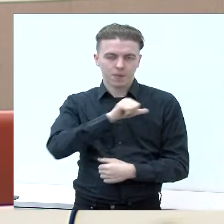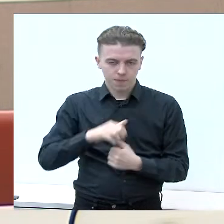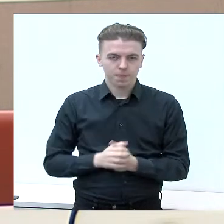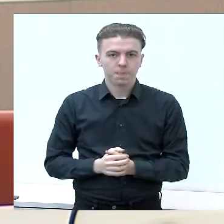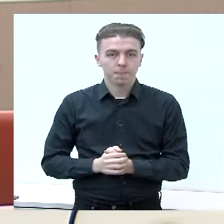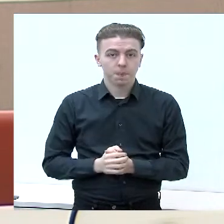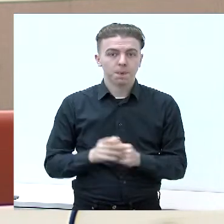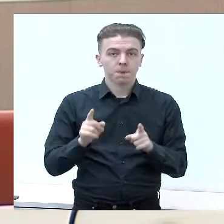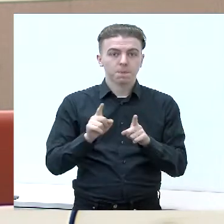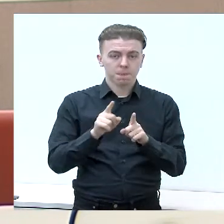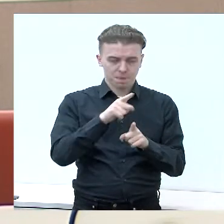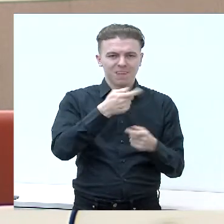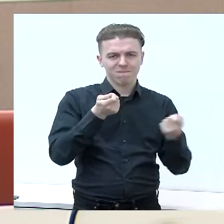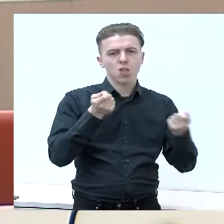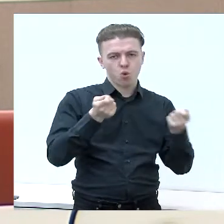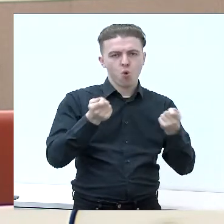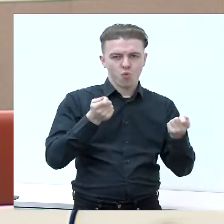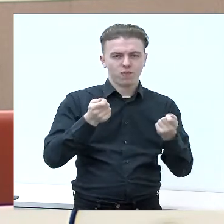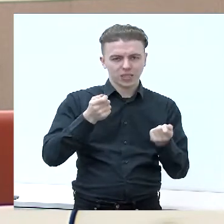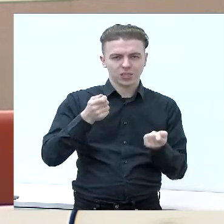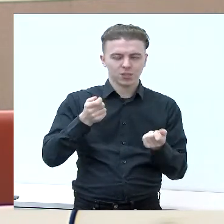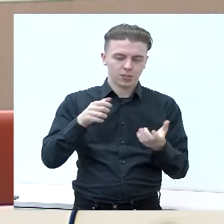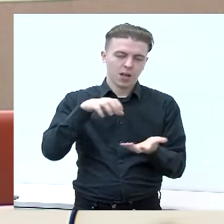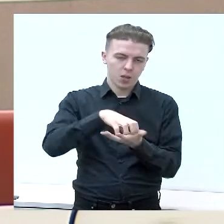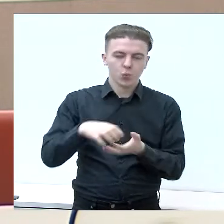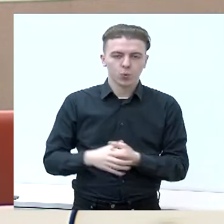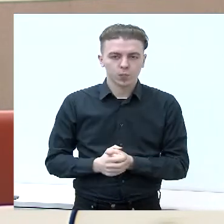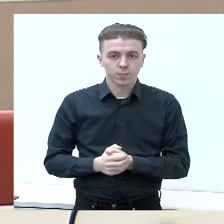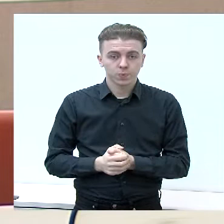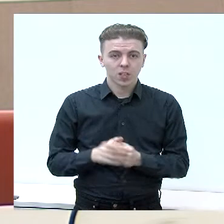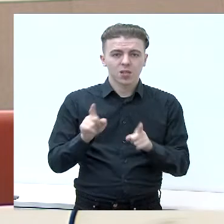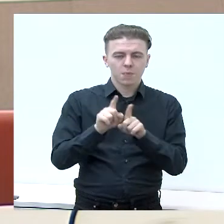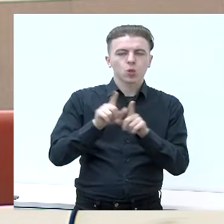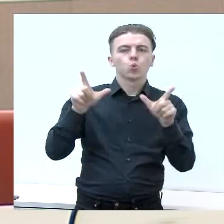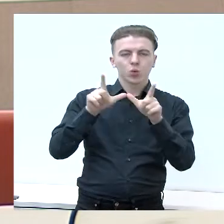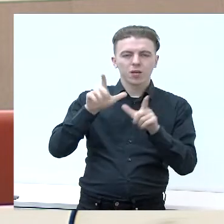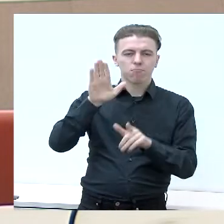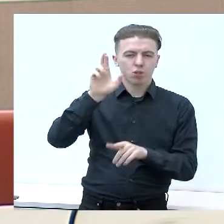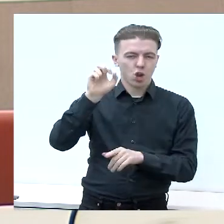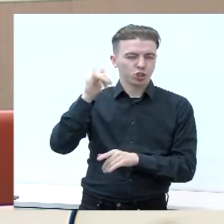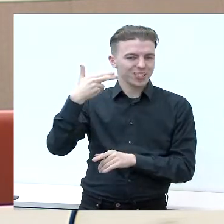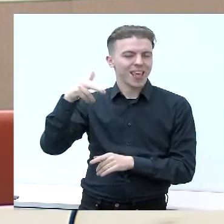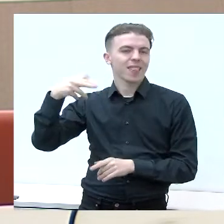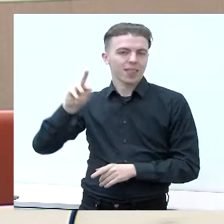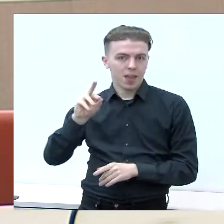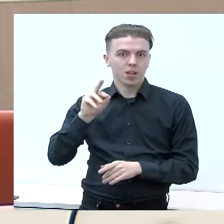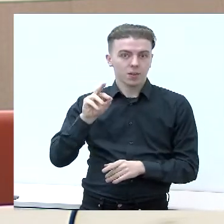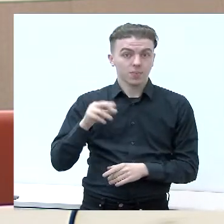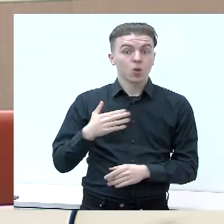agentūros vadovas ir ūkininkė Irina Bražinskėnė. Mūsų sąrašo numeris 8,